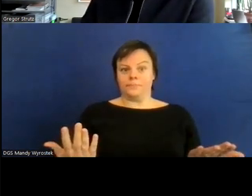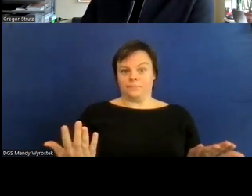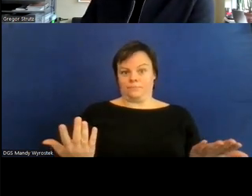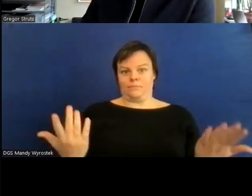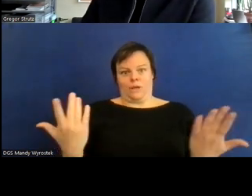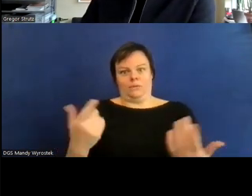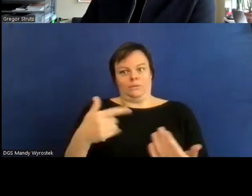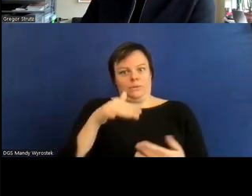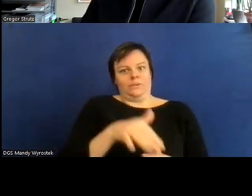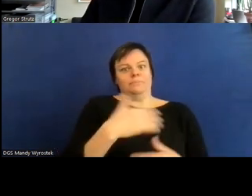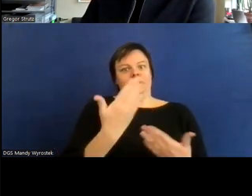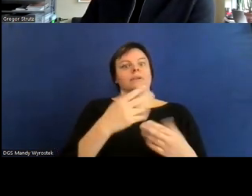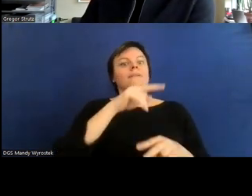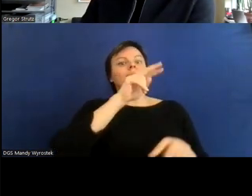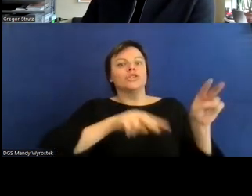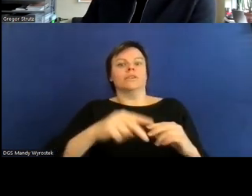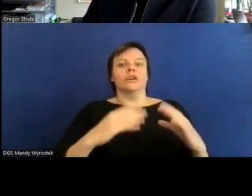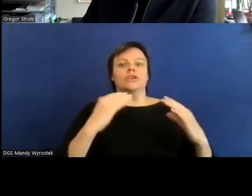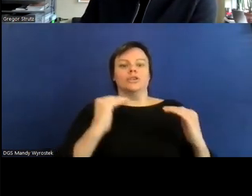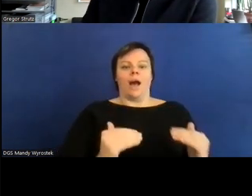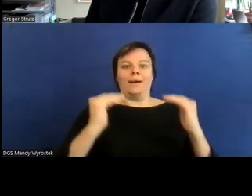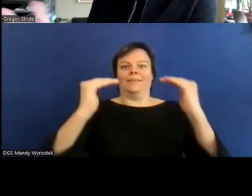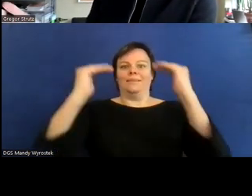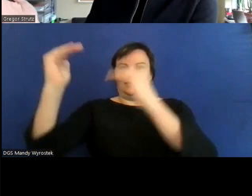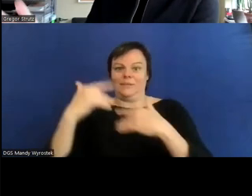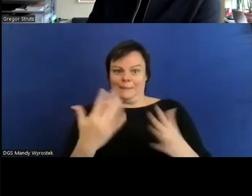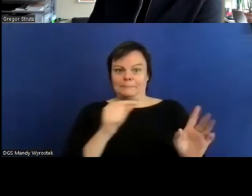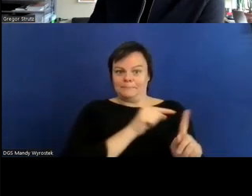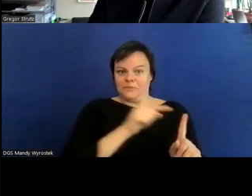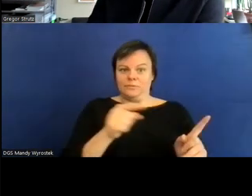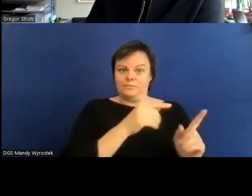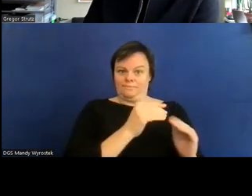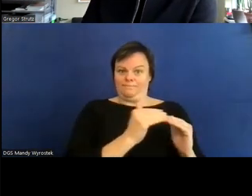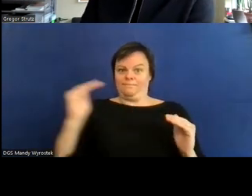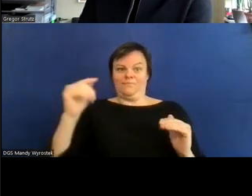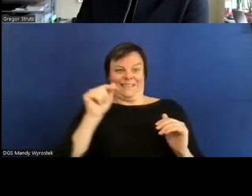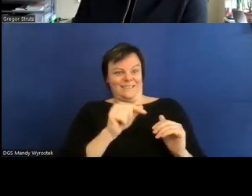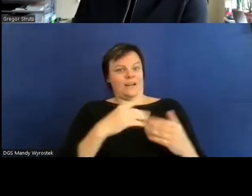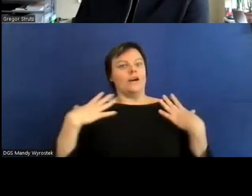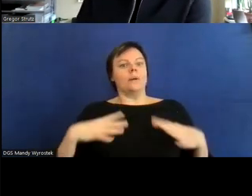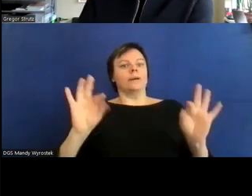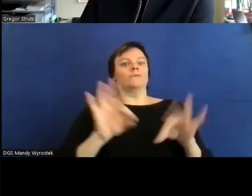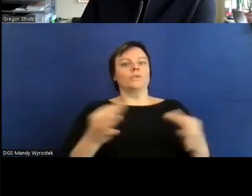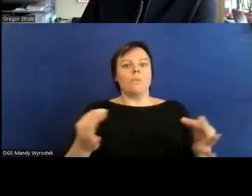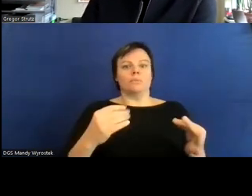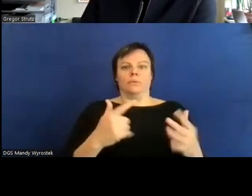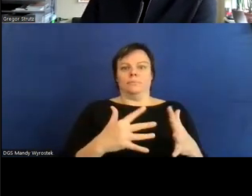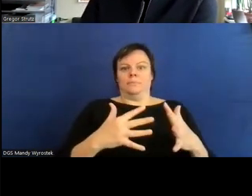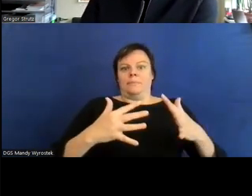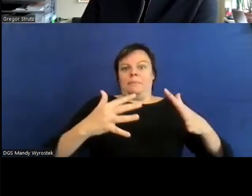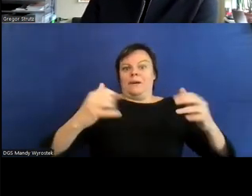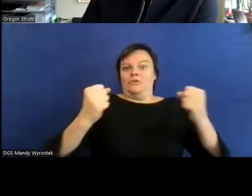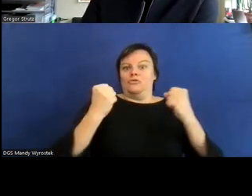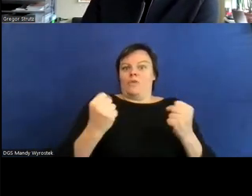in einem immer stärkeren maße abnehmen es gibt dann unterschiedliche untersuchungen dazu man vermutet dass viele